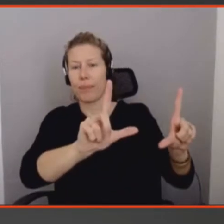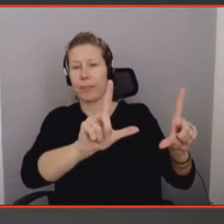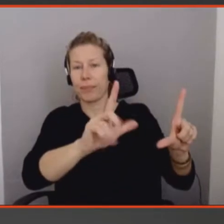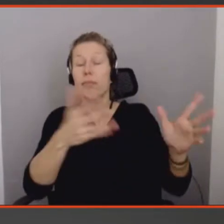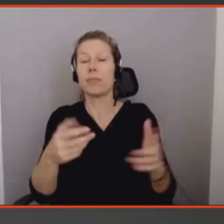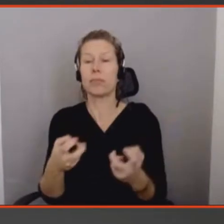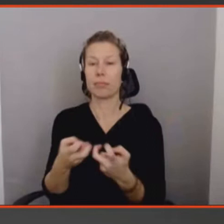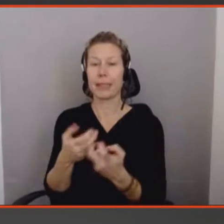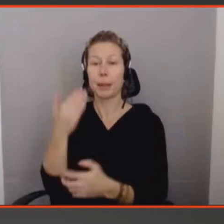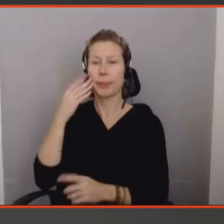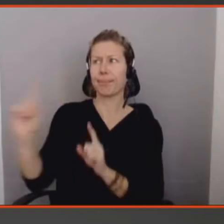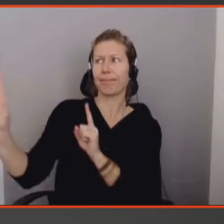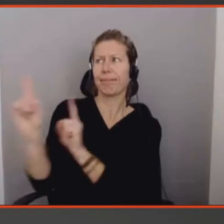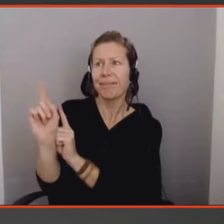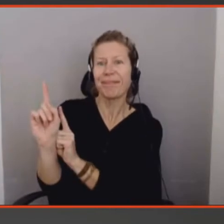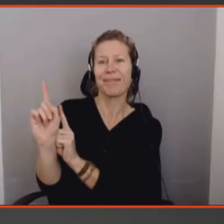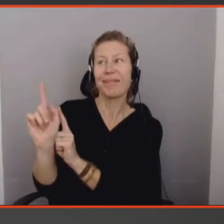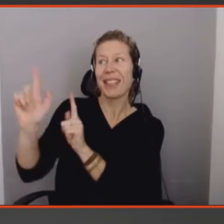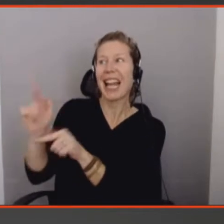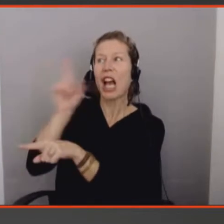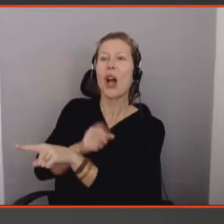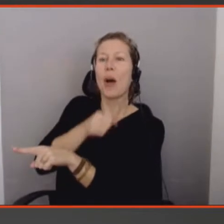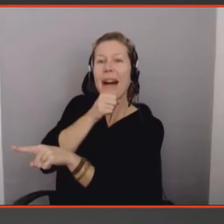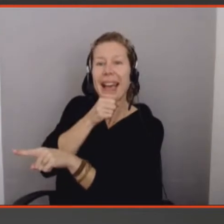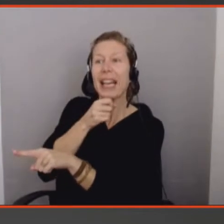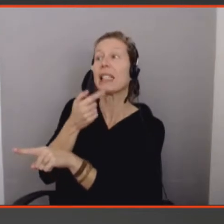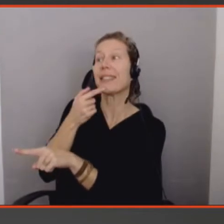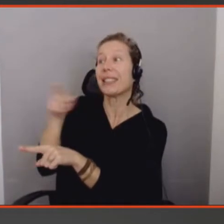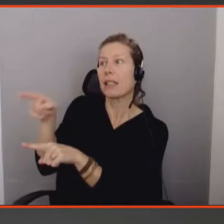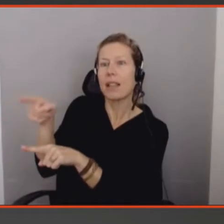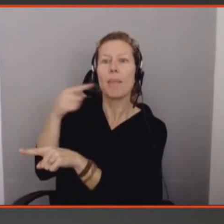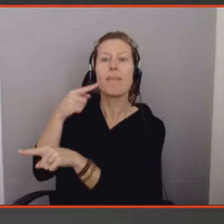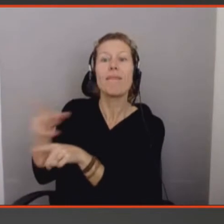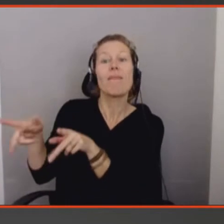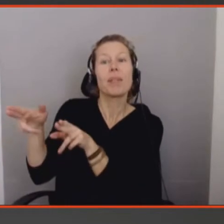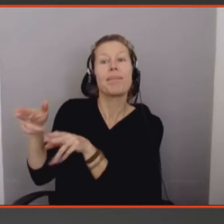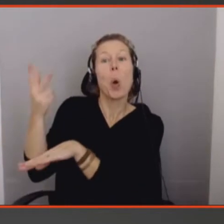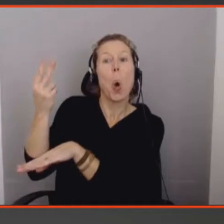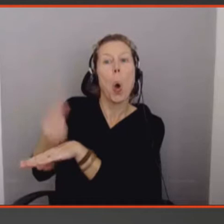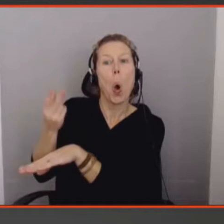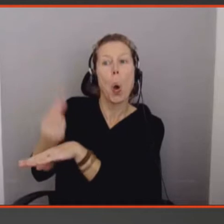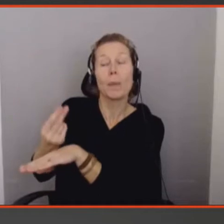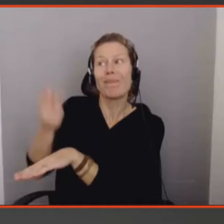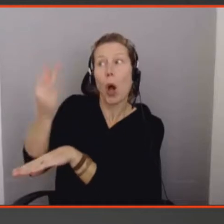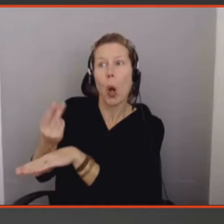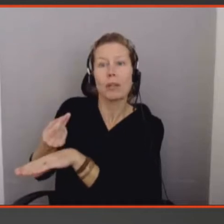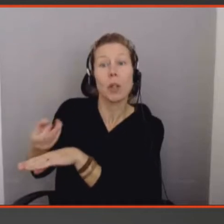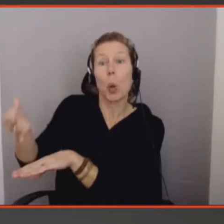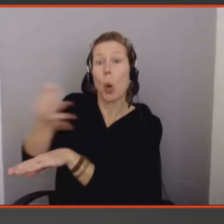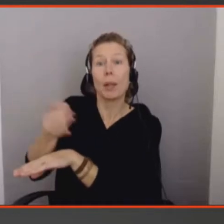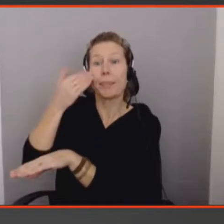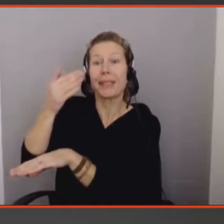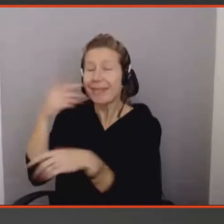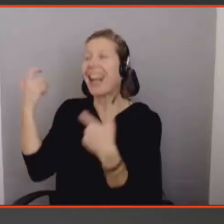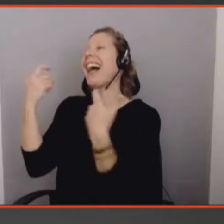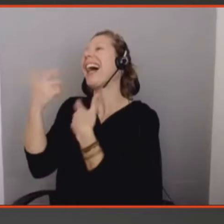il faut savoir que le fragment audio s'enregistre tout seul quand il entend un éclat de rire. C'est-à-dire que les concepteurs sont partis du principe qu'un éclat de rire, c'est